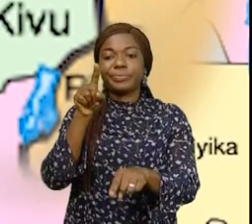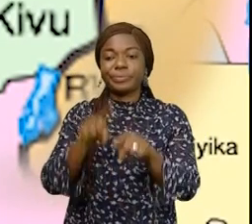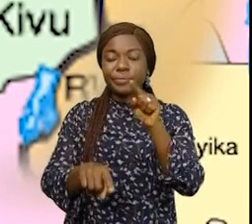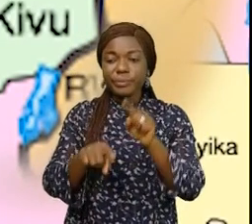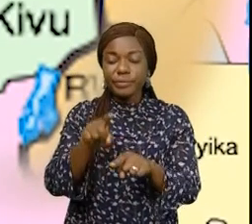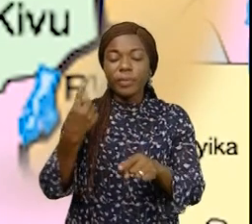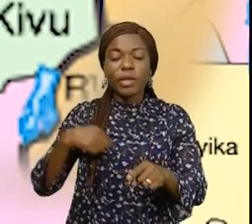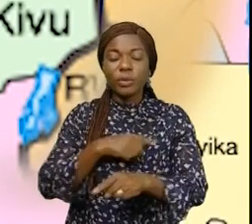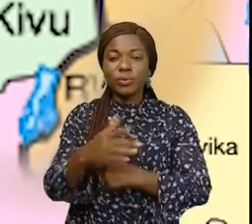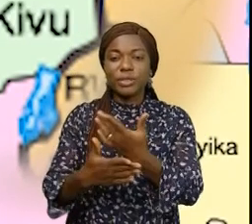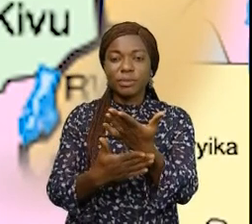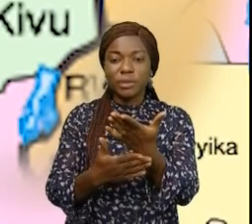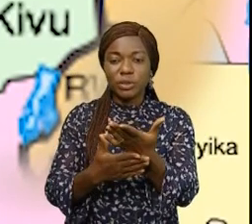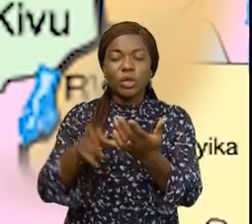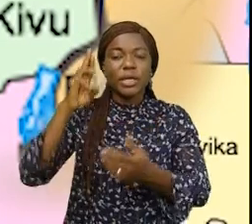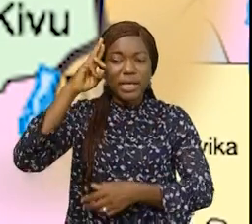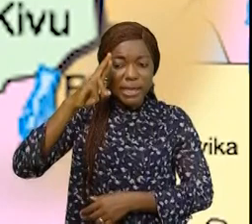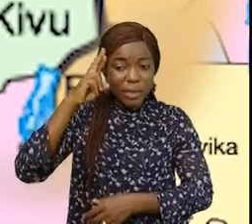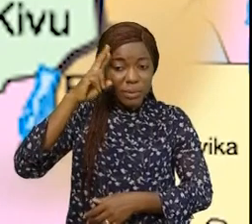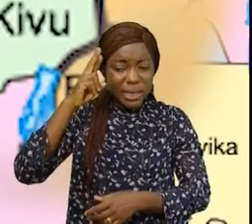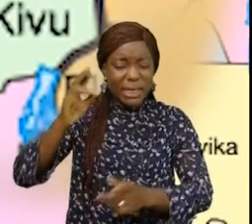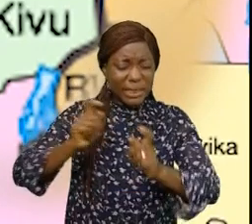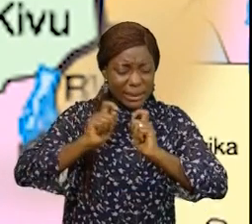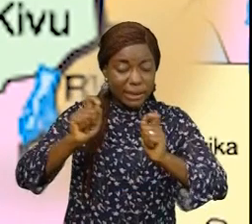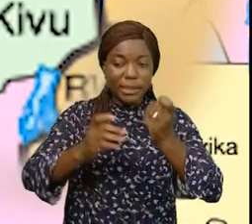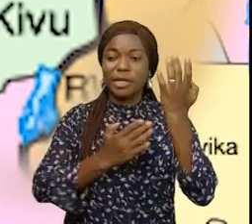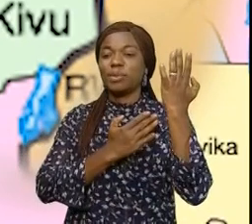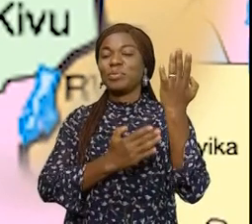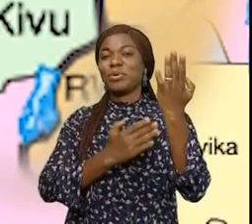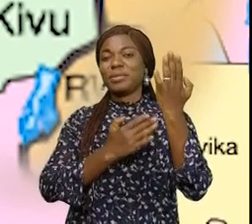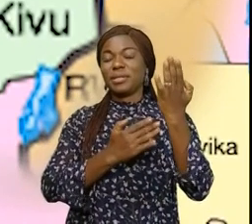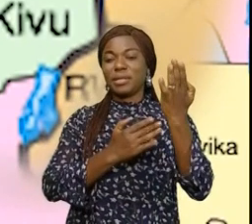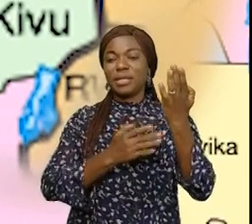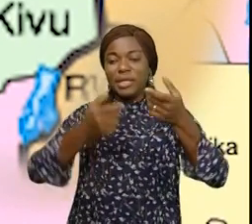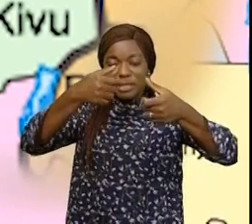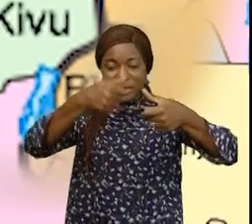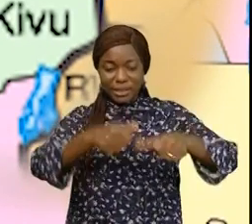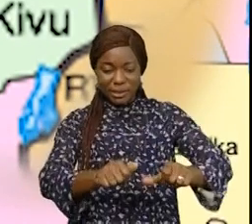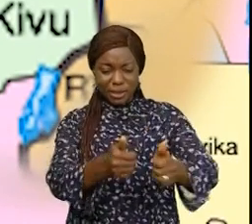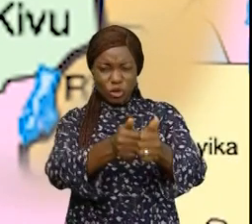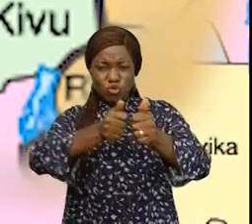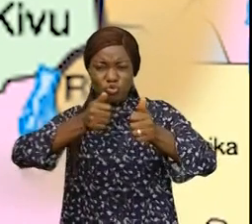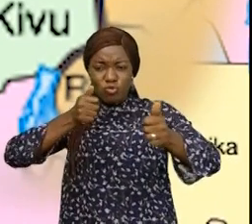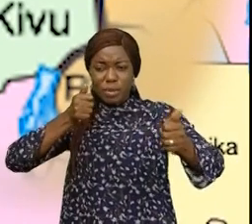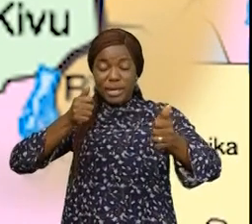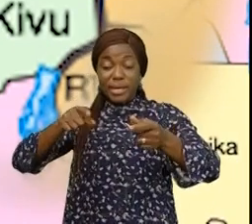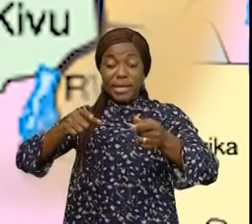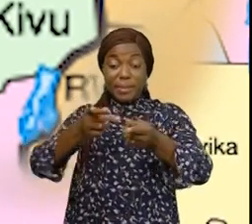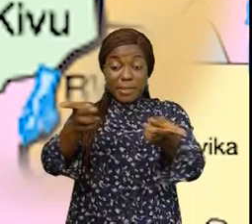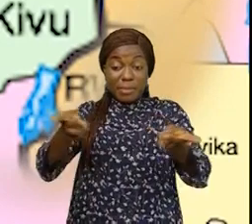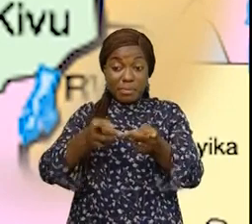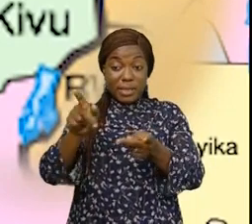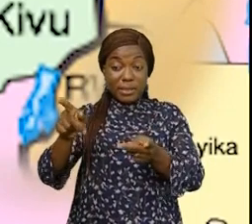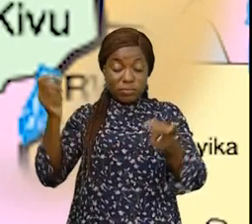Nous recommandons et rappelons qu'il est très important de rester à l'écart des trajectoires de coulées